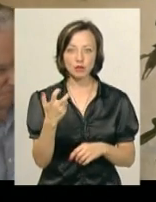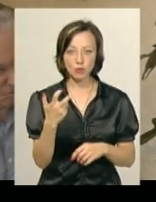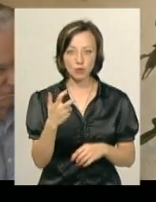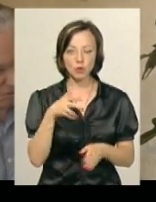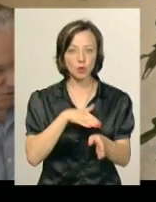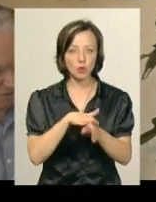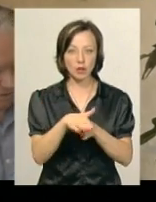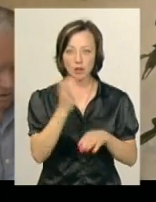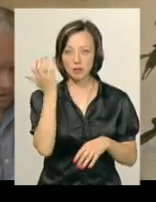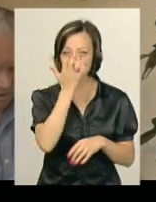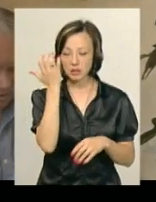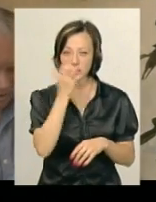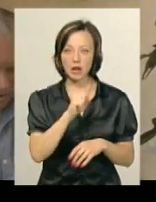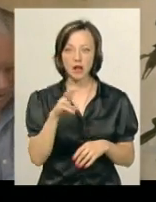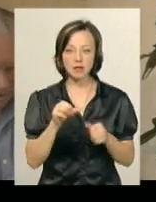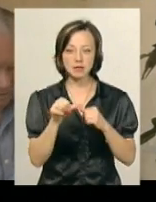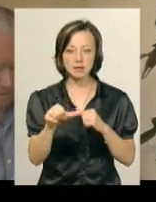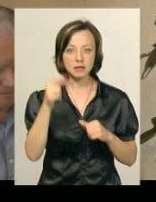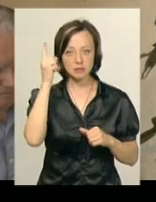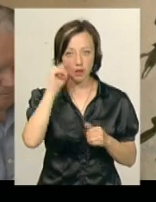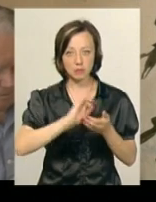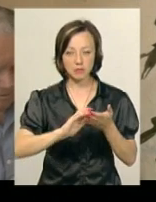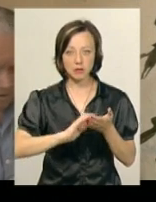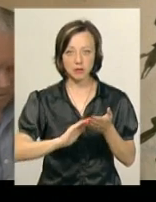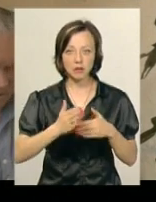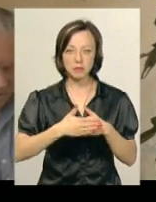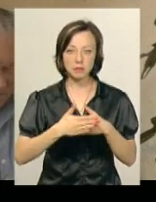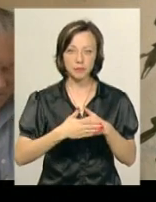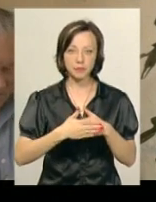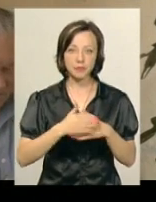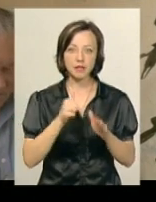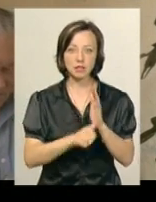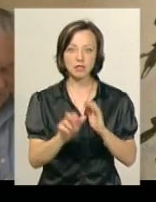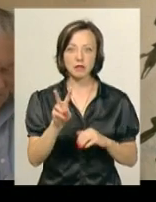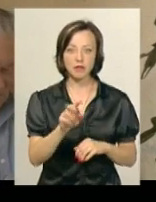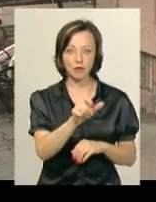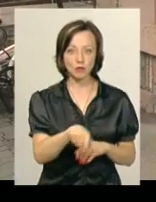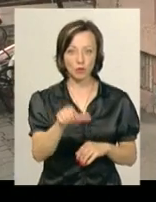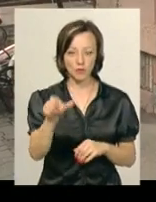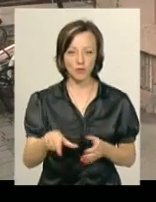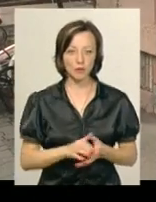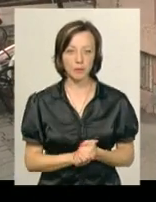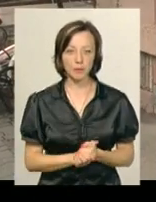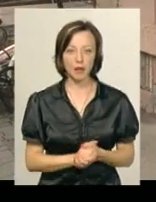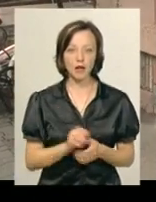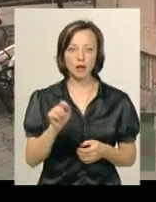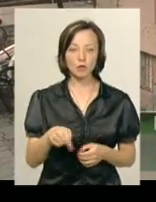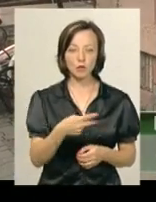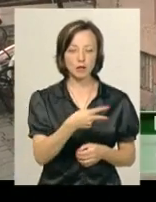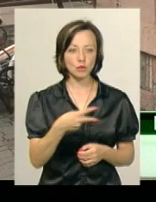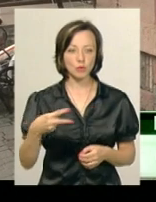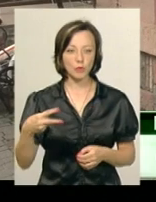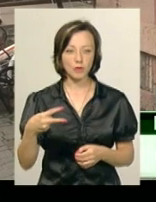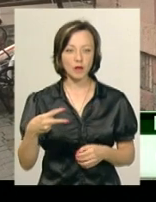тотально незрячих, але з них володіють шрифтом Брайля тільки 62 чоловіка. Ось тут на другому поверсі